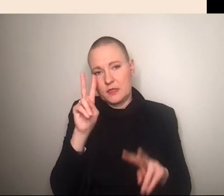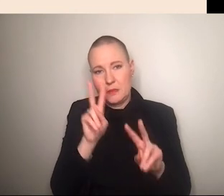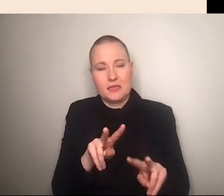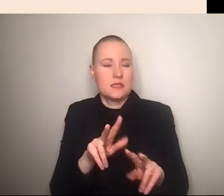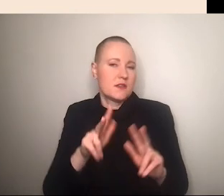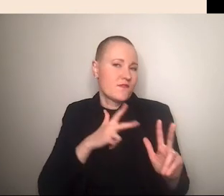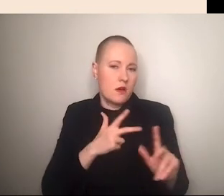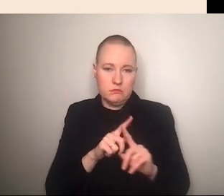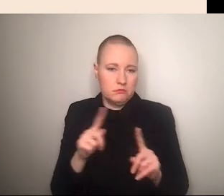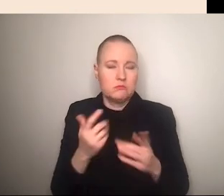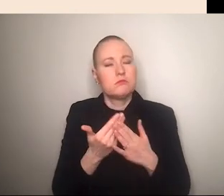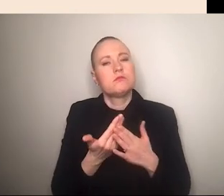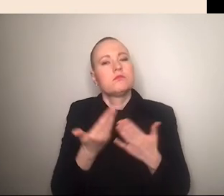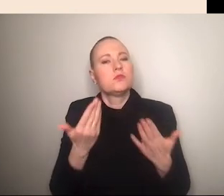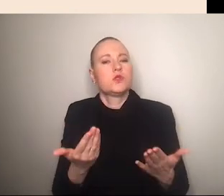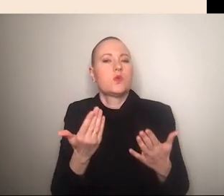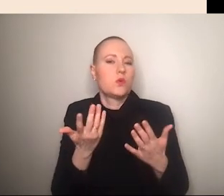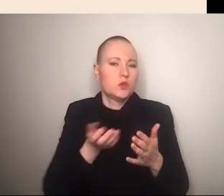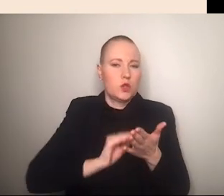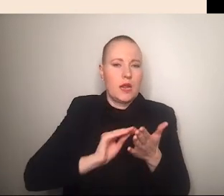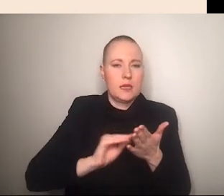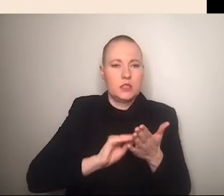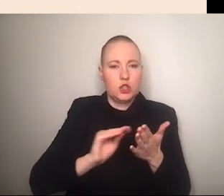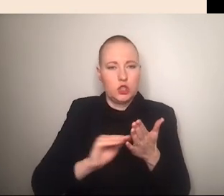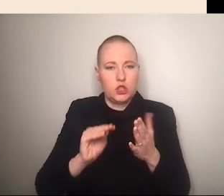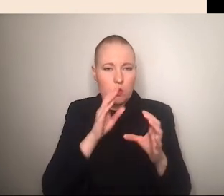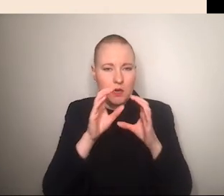durch das bedienen journalistischer modi der kommunikation